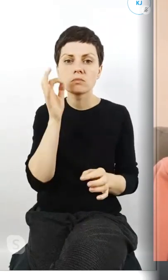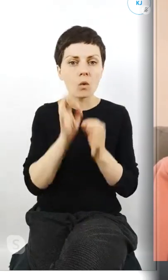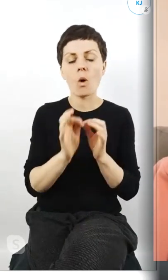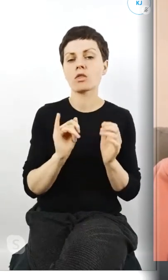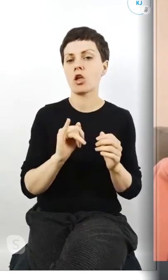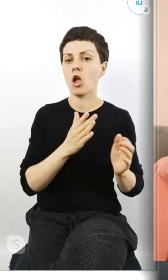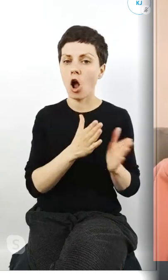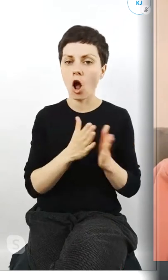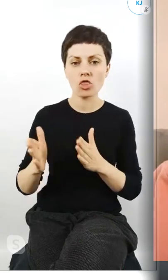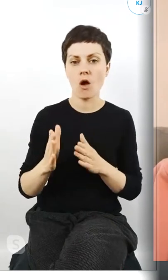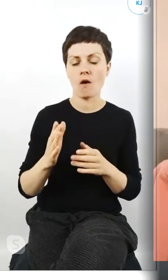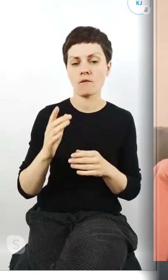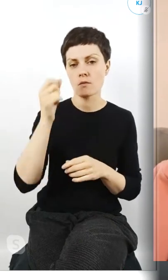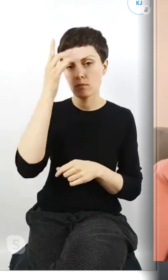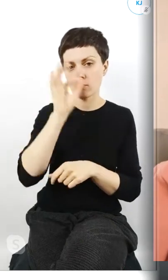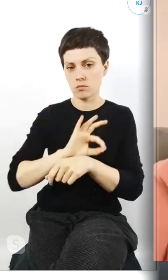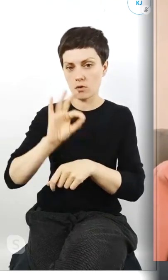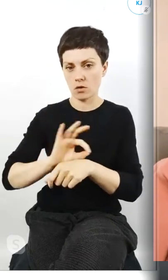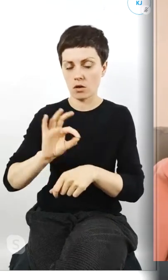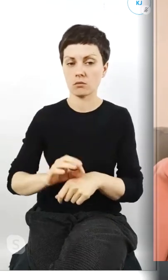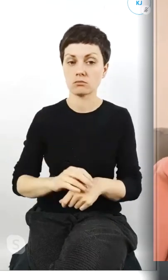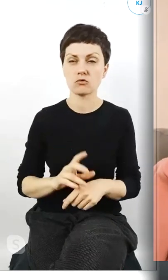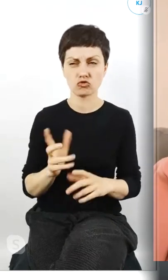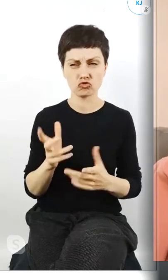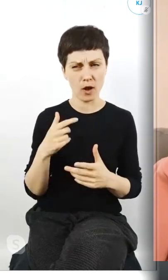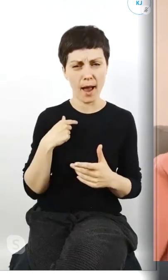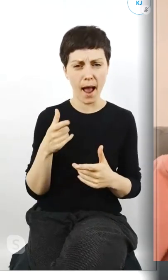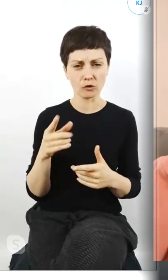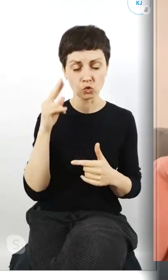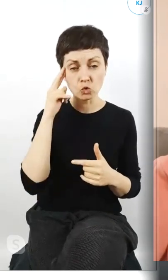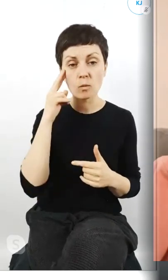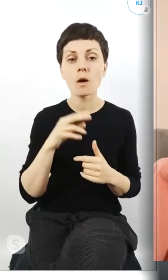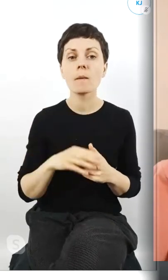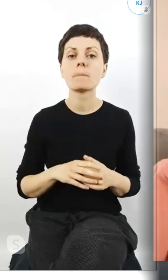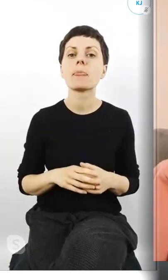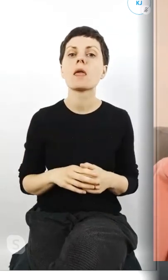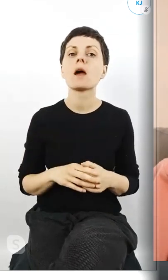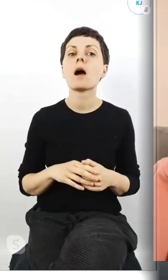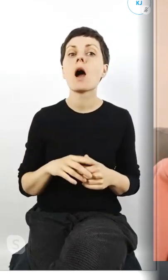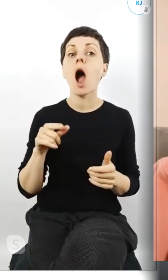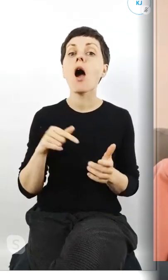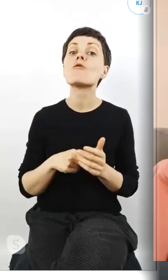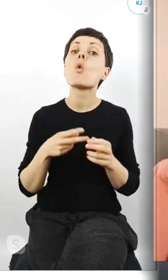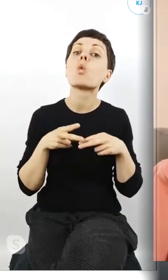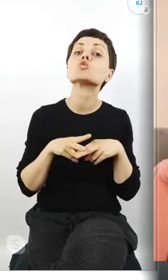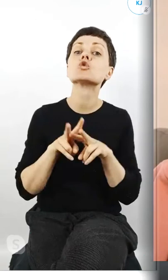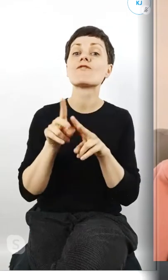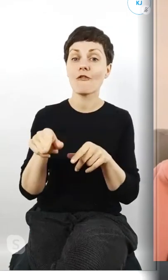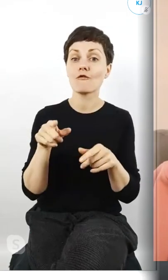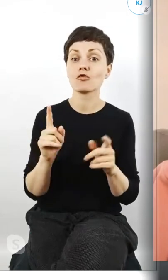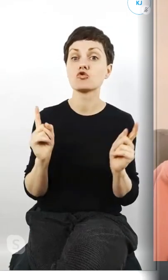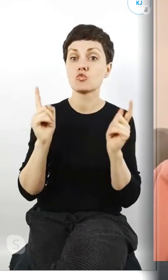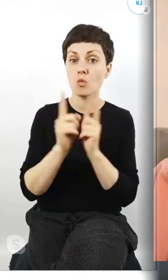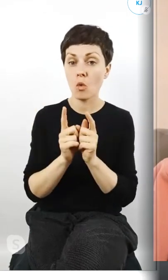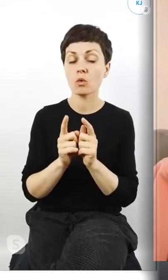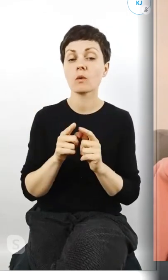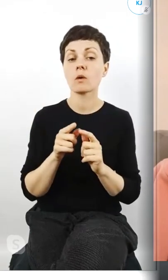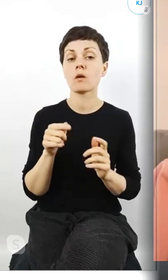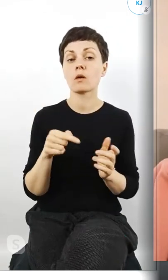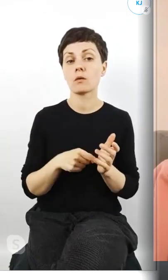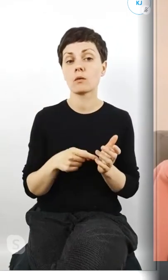inicjatywy z tego co ja zrozumiałam a co do uczestnictwa właśnie w takich spotkaniach odnośnie